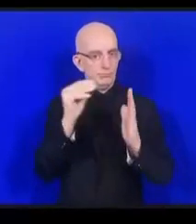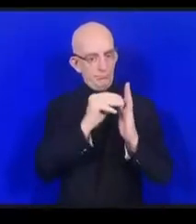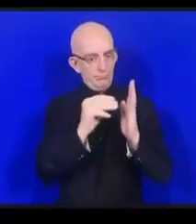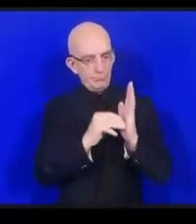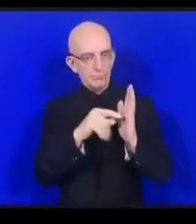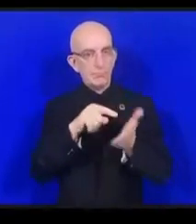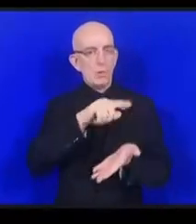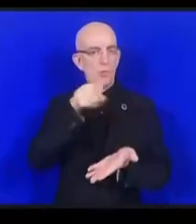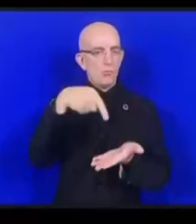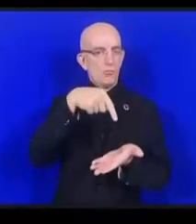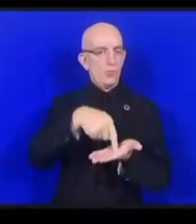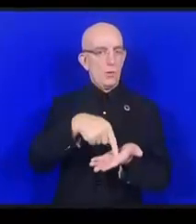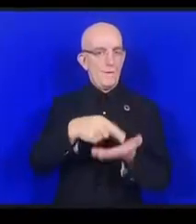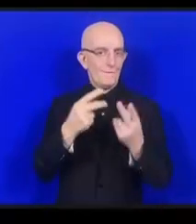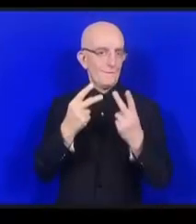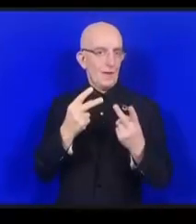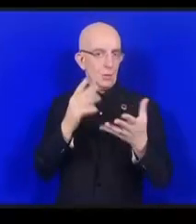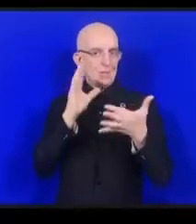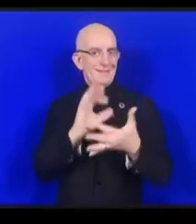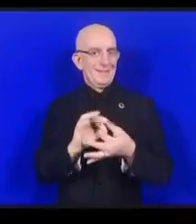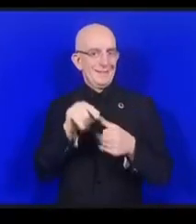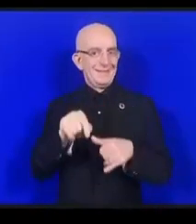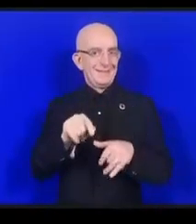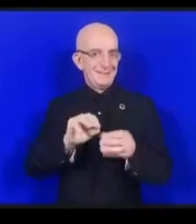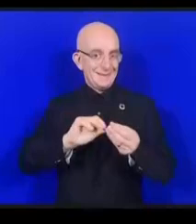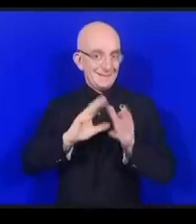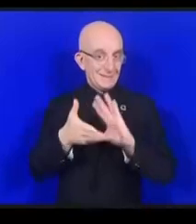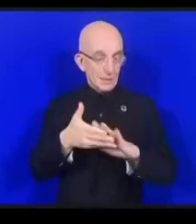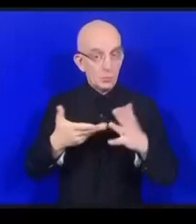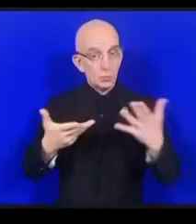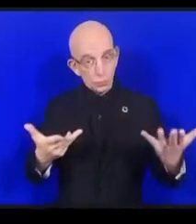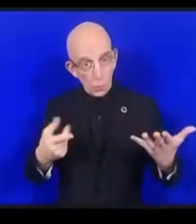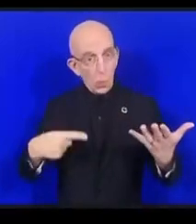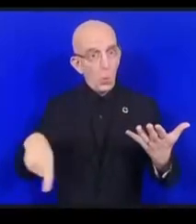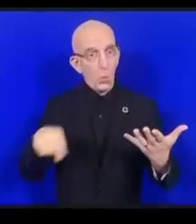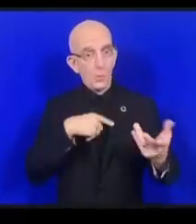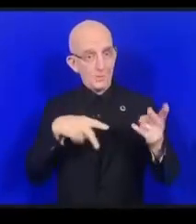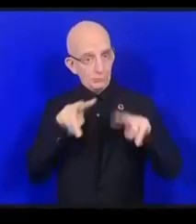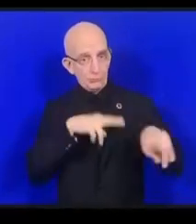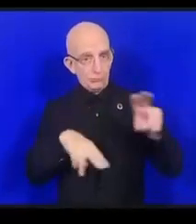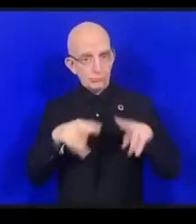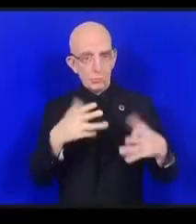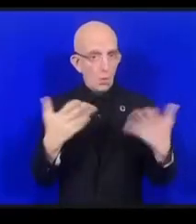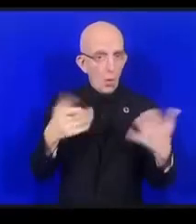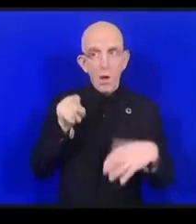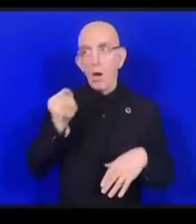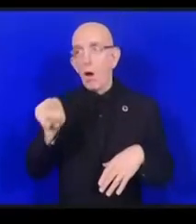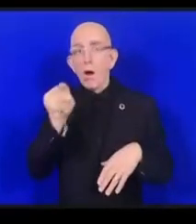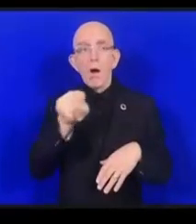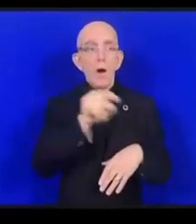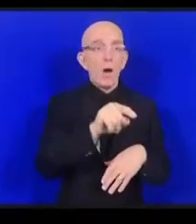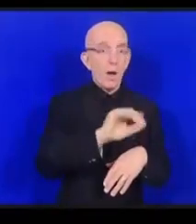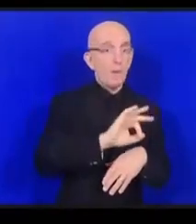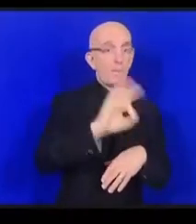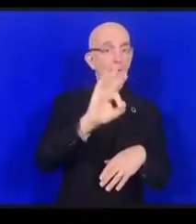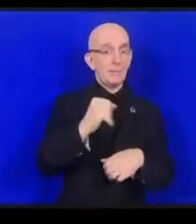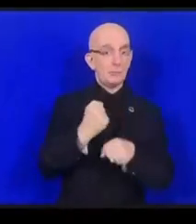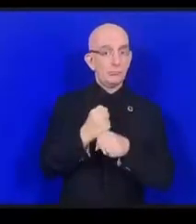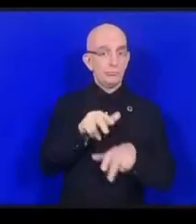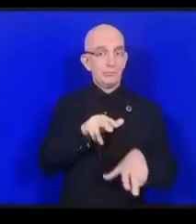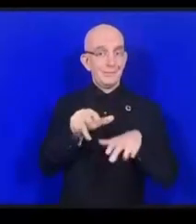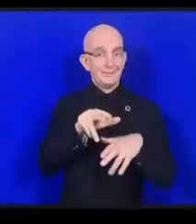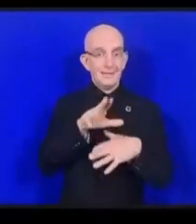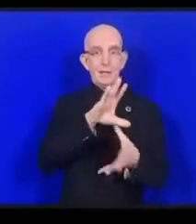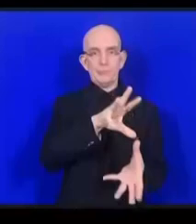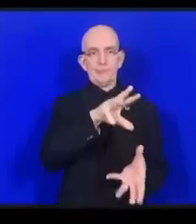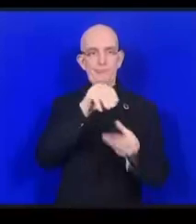quelles bonnes pratiques a-t besoin si l'Internet des objets ou c'est des objets existait sur notre Internet et avait une interaction